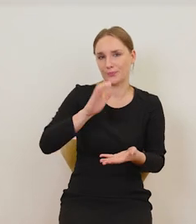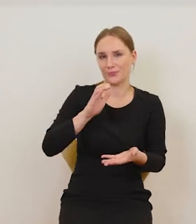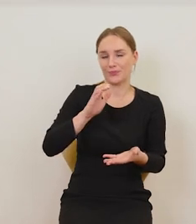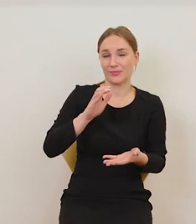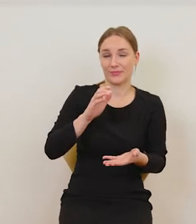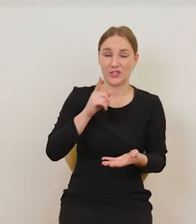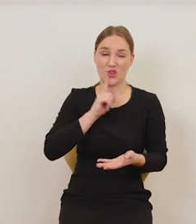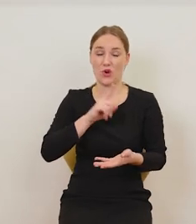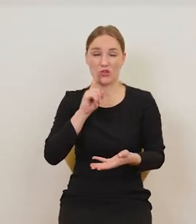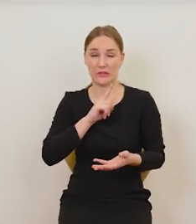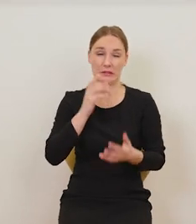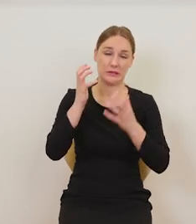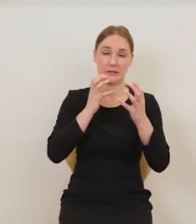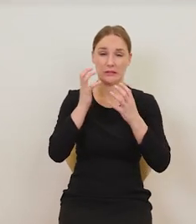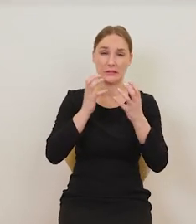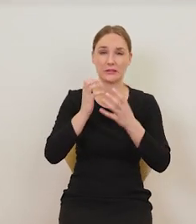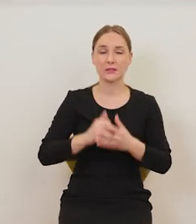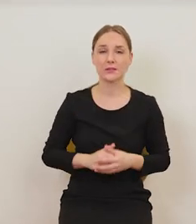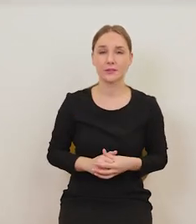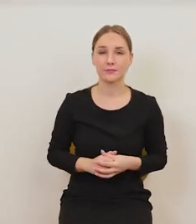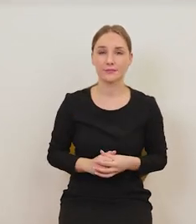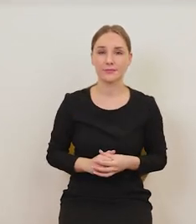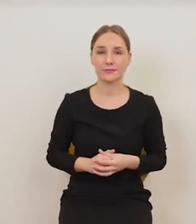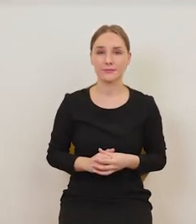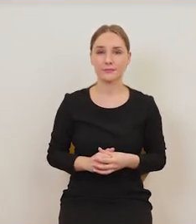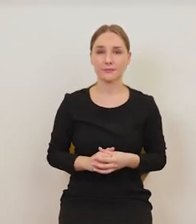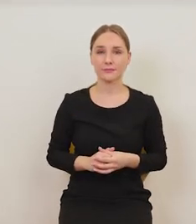trunkiem, wykrzywiając się tutaj okrutnie.